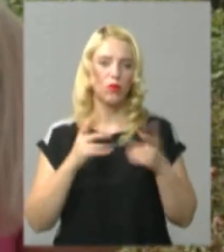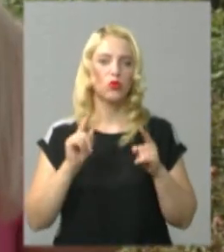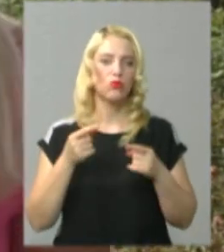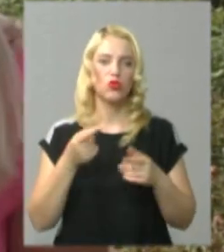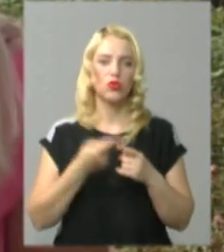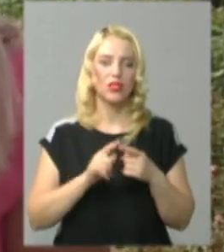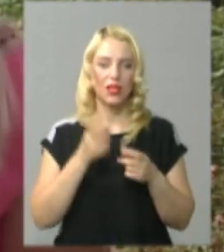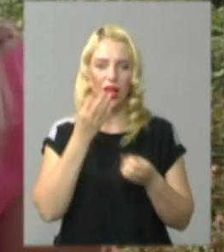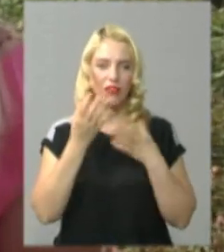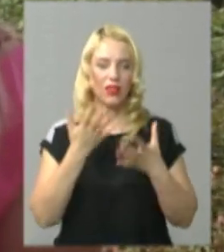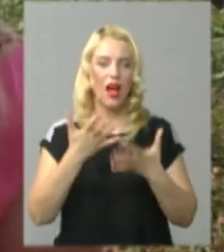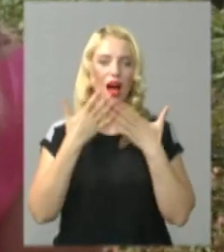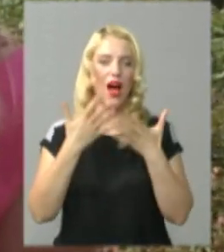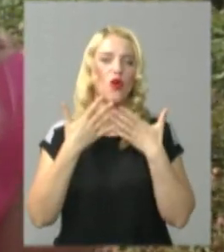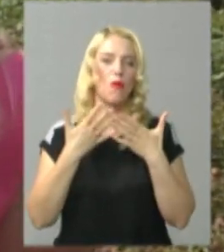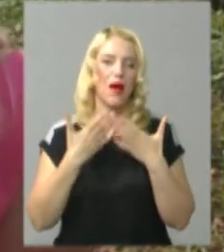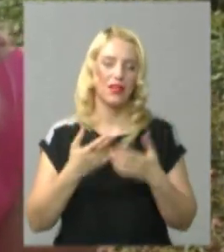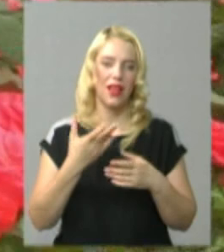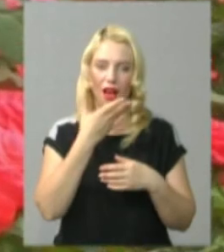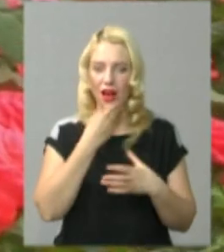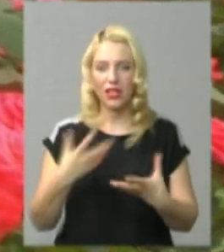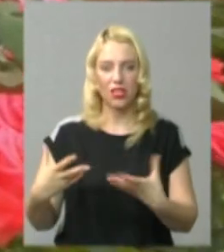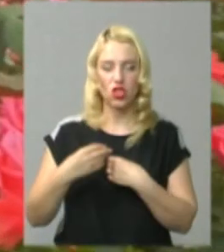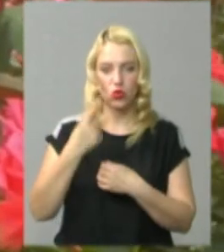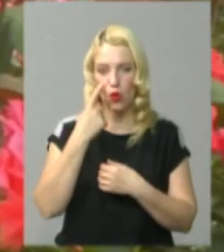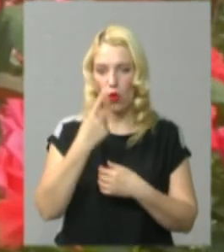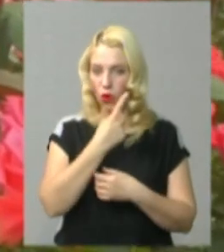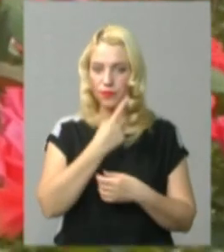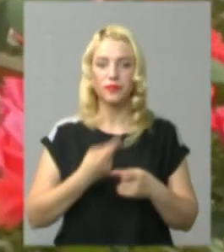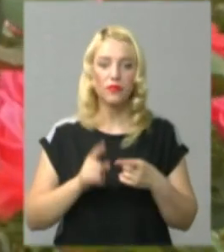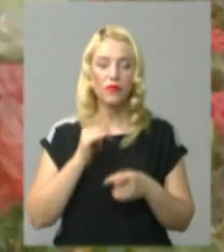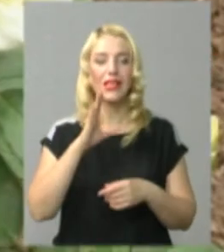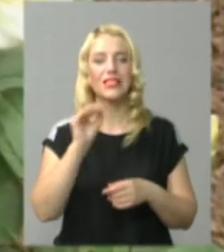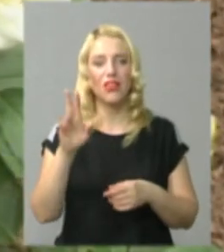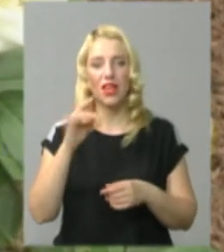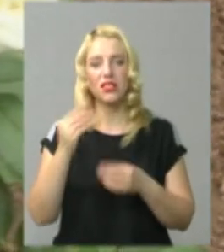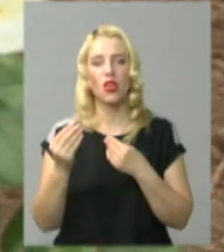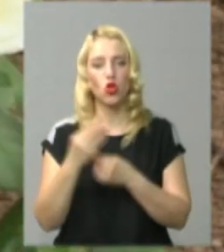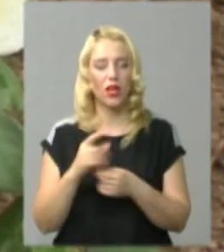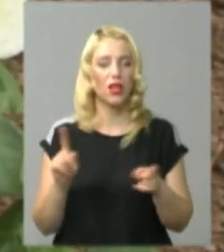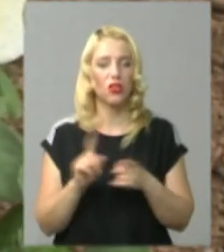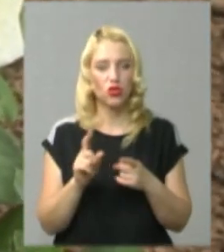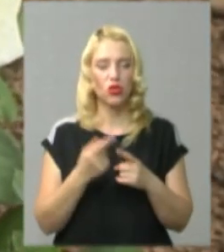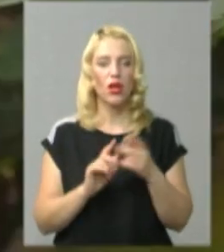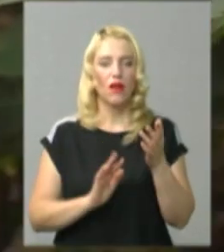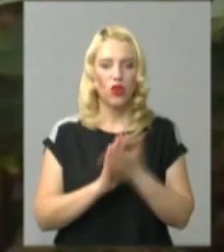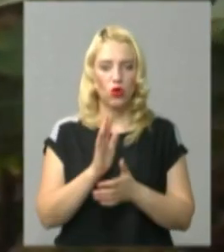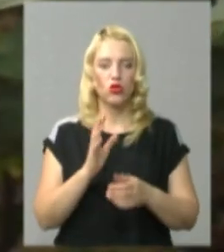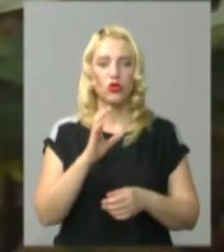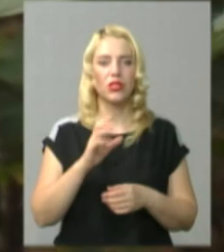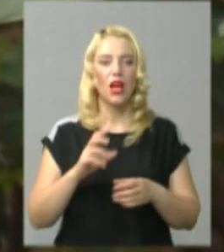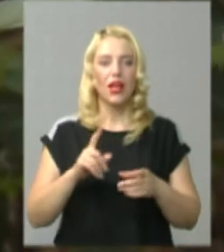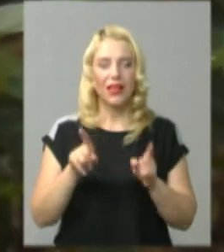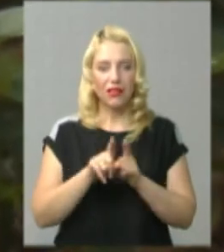вони ароматні і гарно тішать ока. Ольга Свідерська додає, цьогоріч почали вирощувати сорт троянд, з пелюсток яких